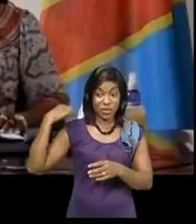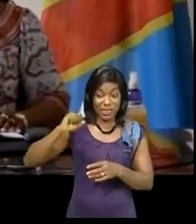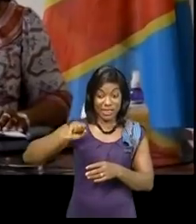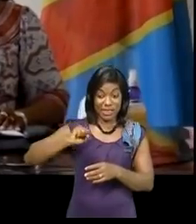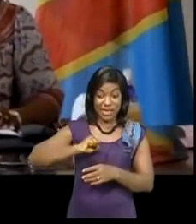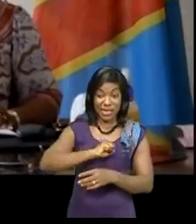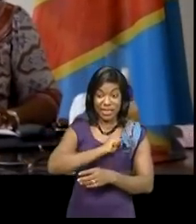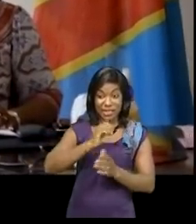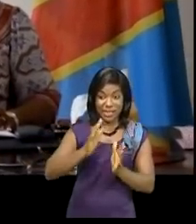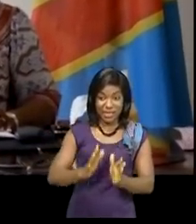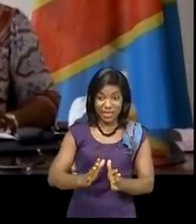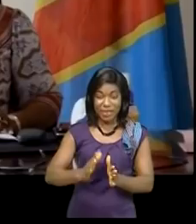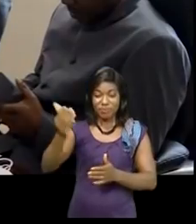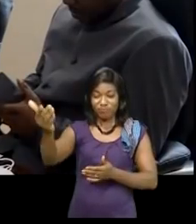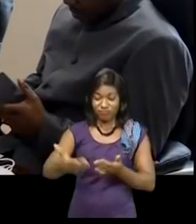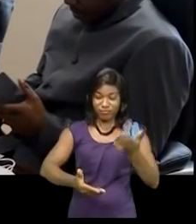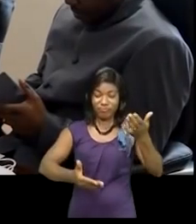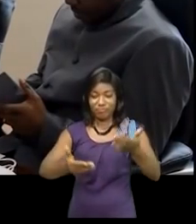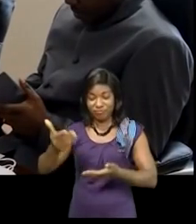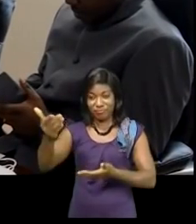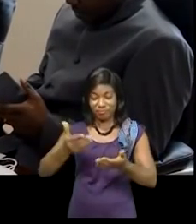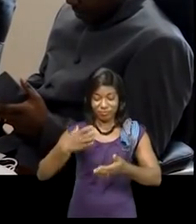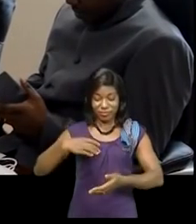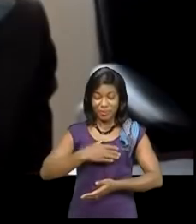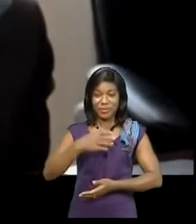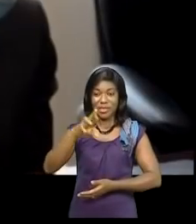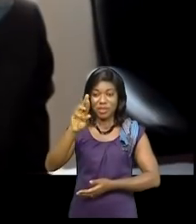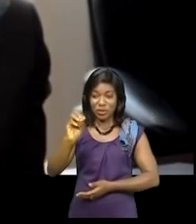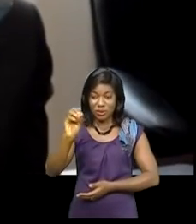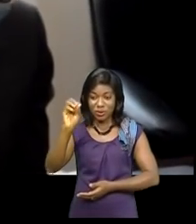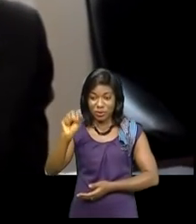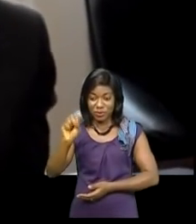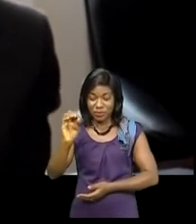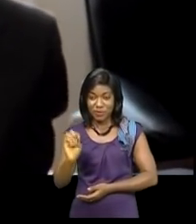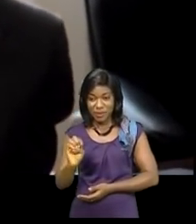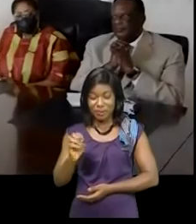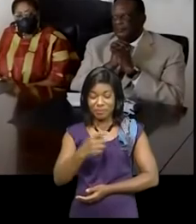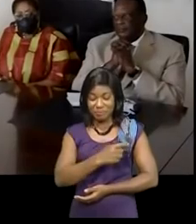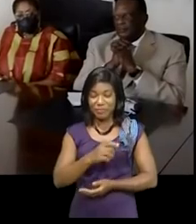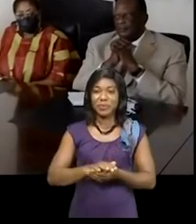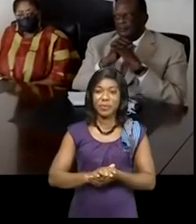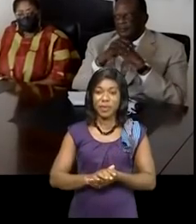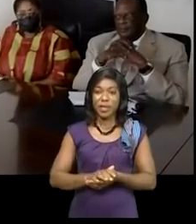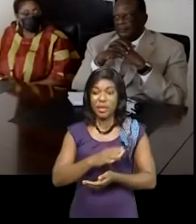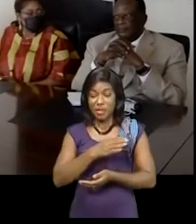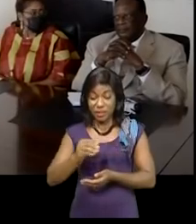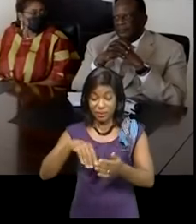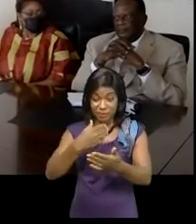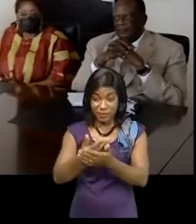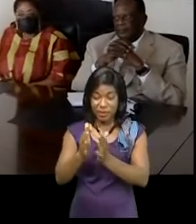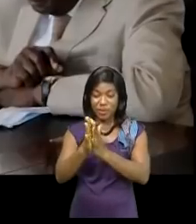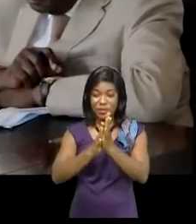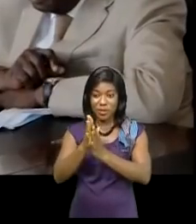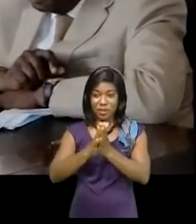entamé sa série d'audience du jour. Cette délégation conduite par son président David Tatina est venue solliciter l'implication